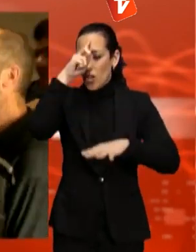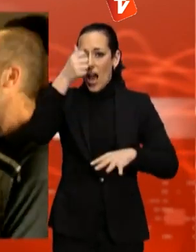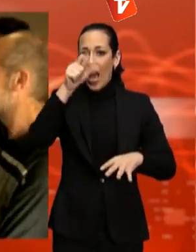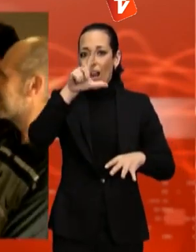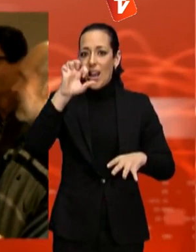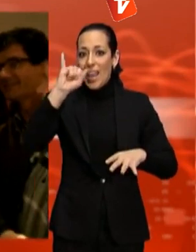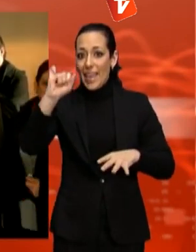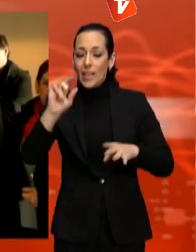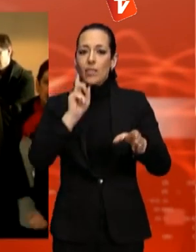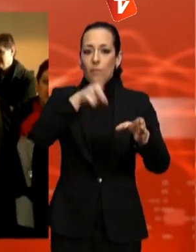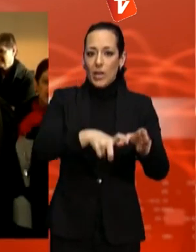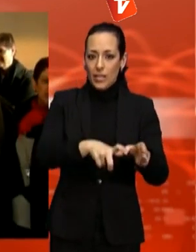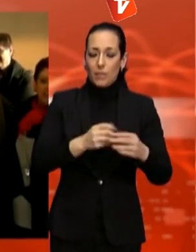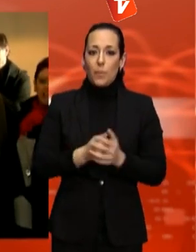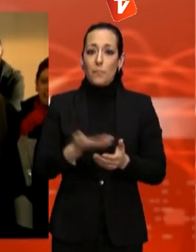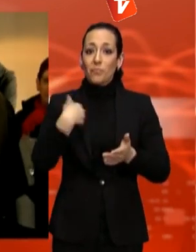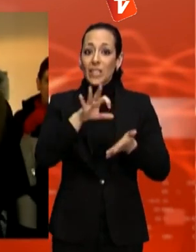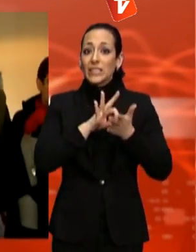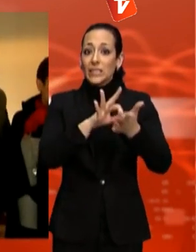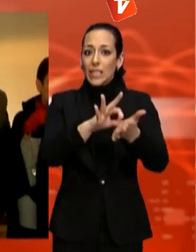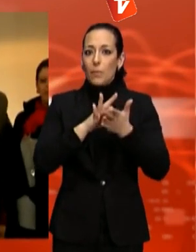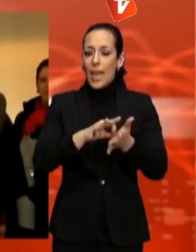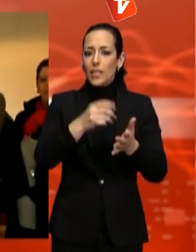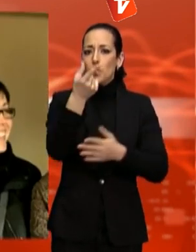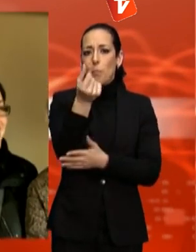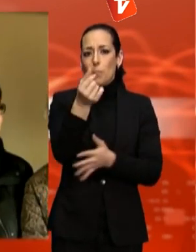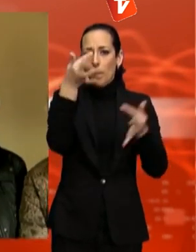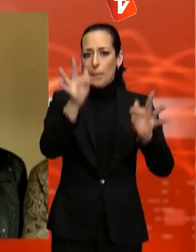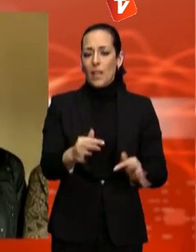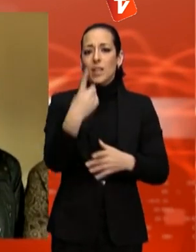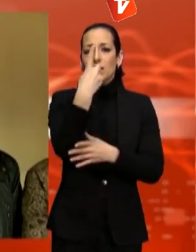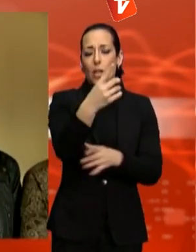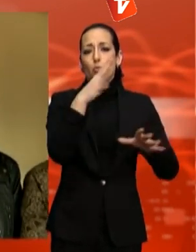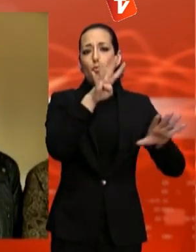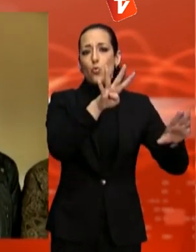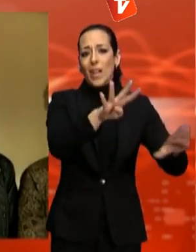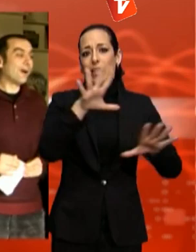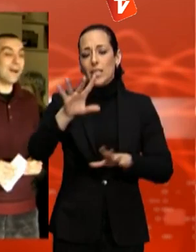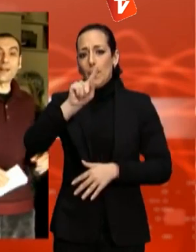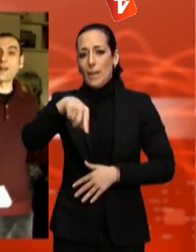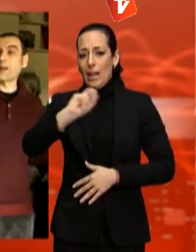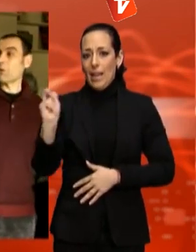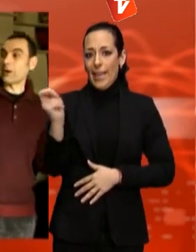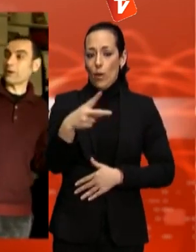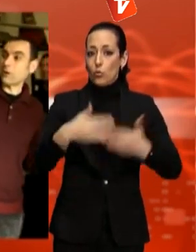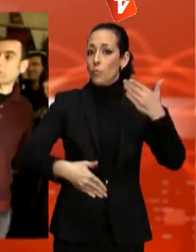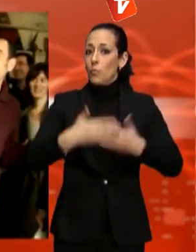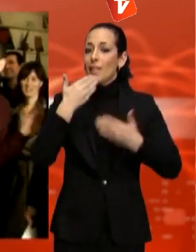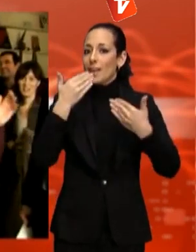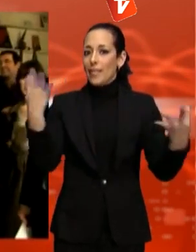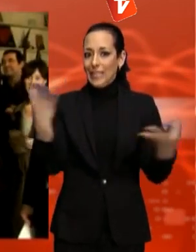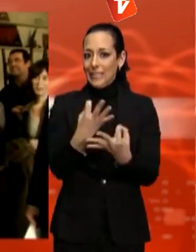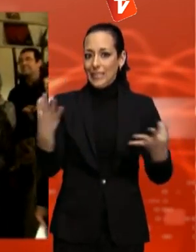'Ajuntament de Terrassa. Aquest servei té un cost de 190.000 euros i arrenca gràcies al finançament de la Fundació La Marató de